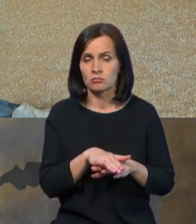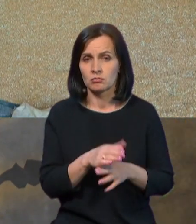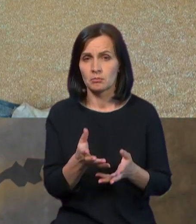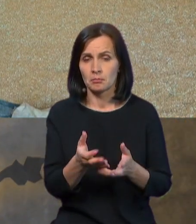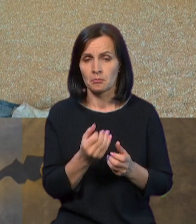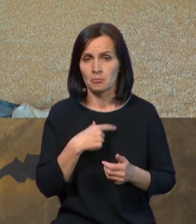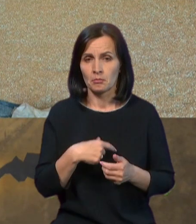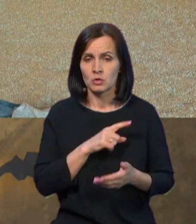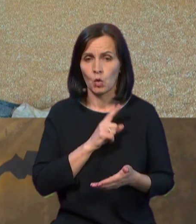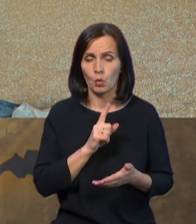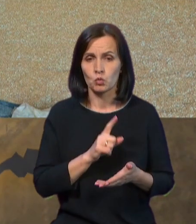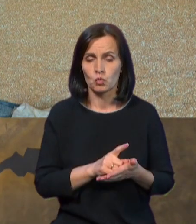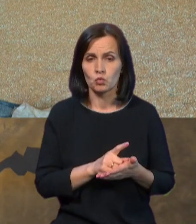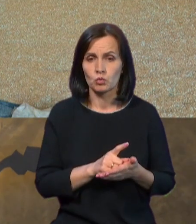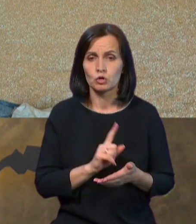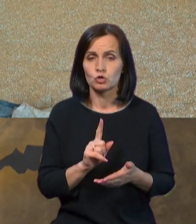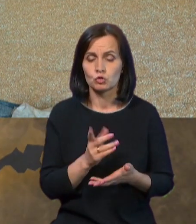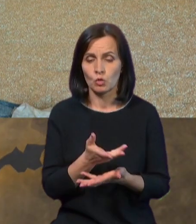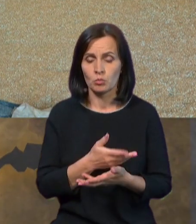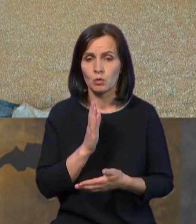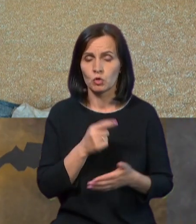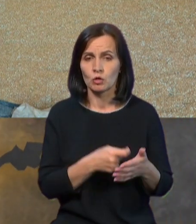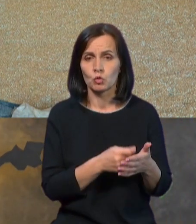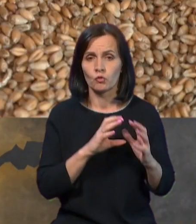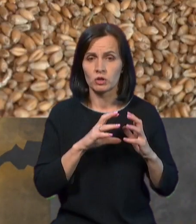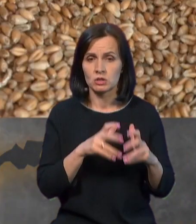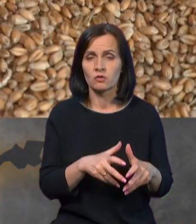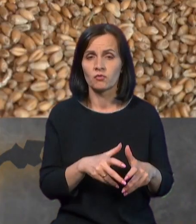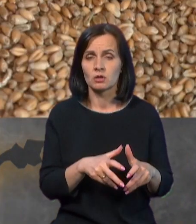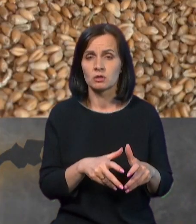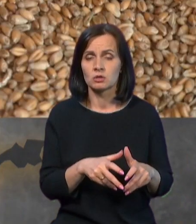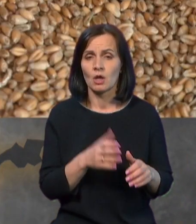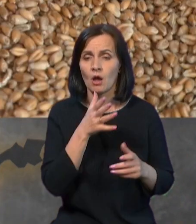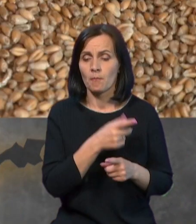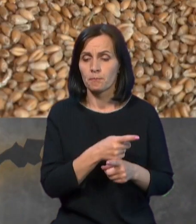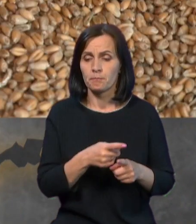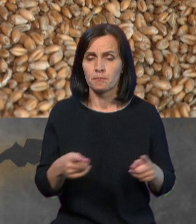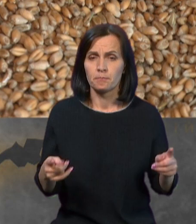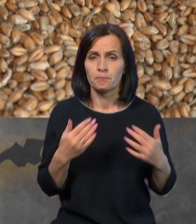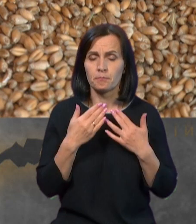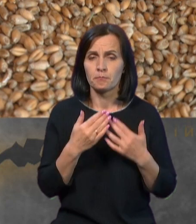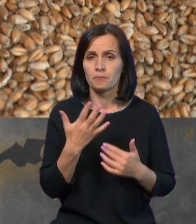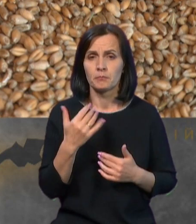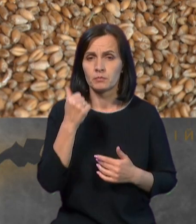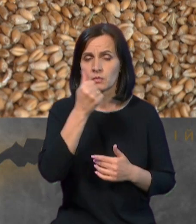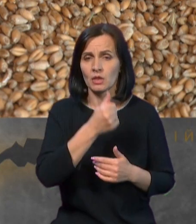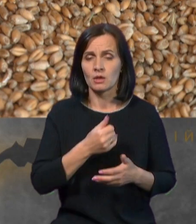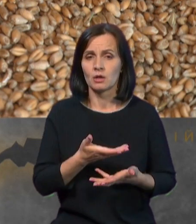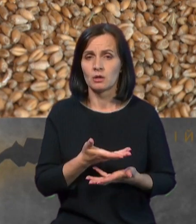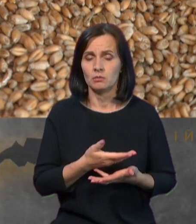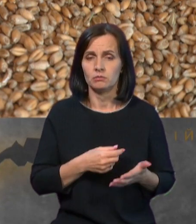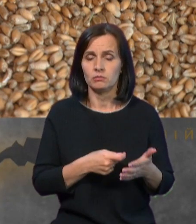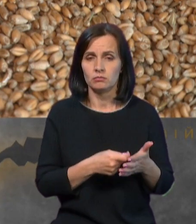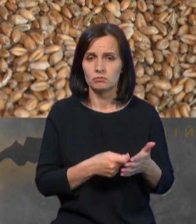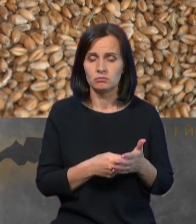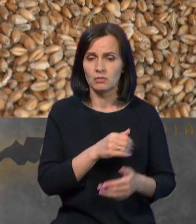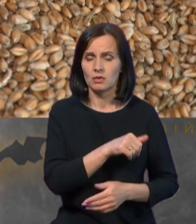себе за обов'язки те, що ми будемо годувати світ. І на протязі останніх п'яти років ми годували